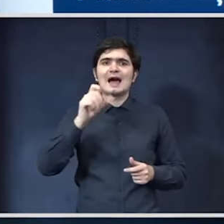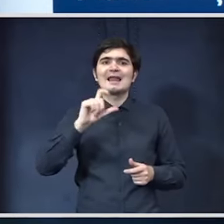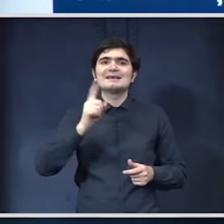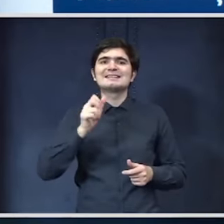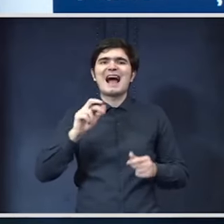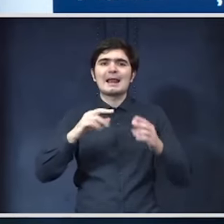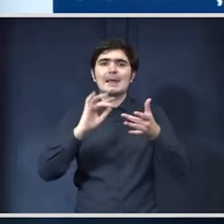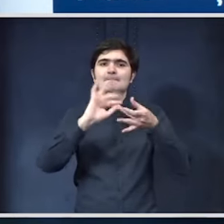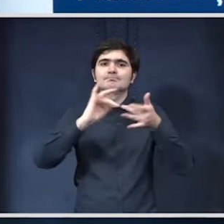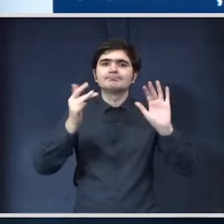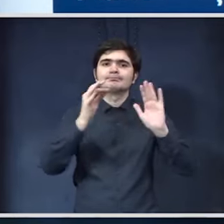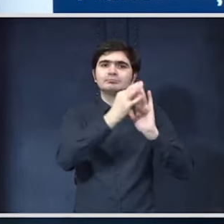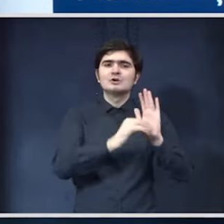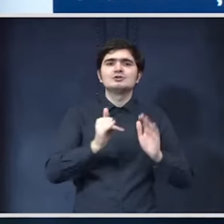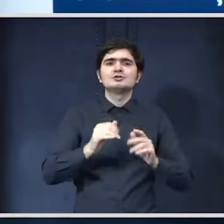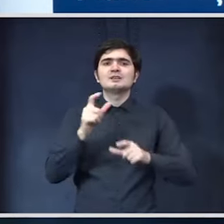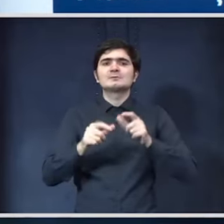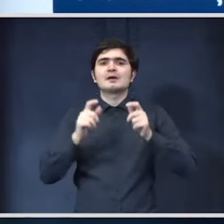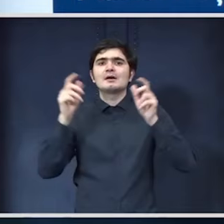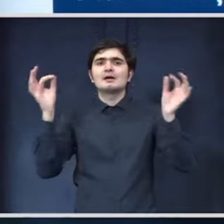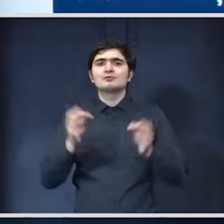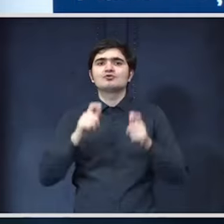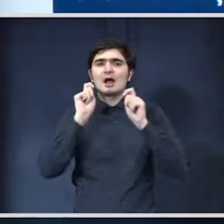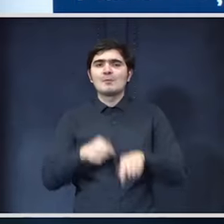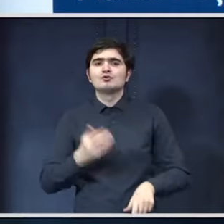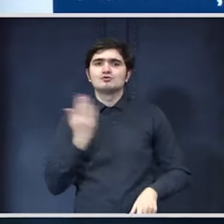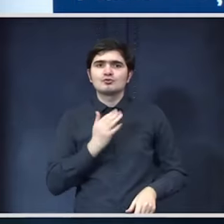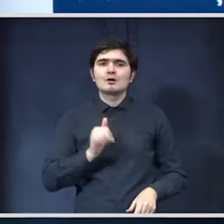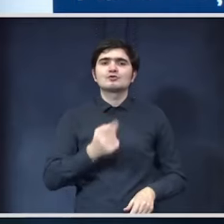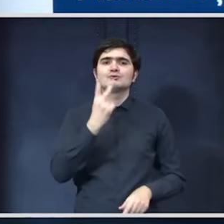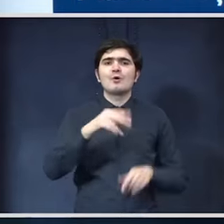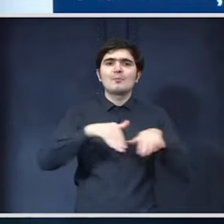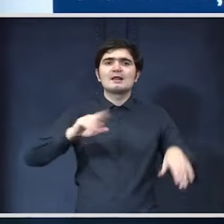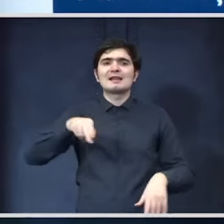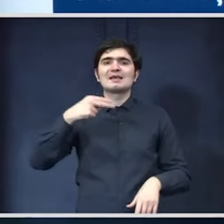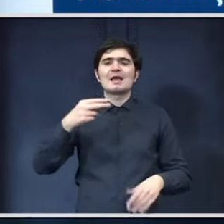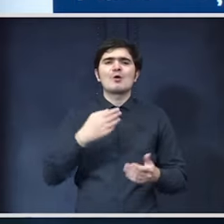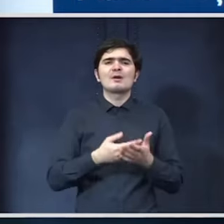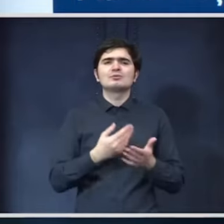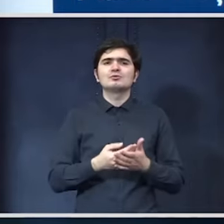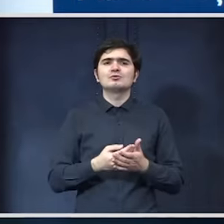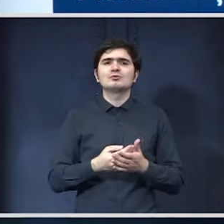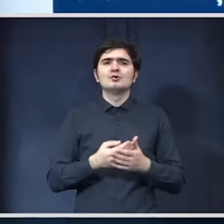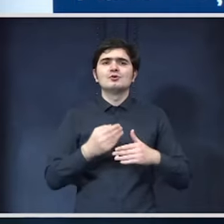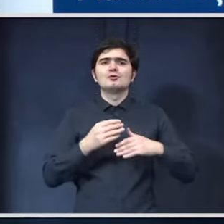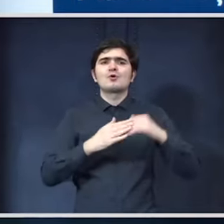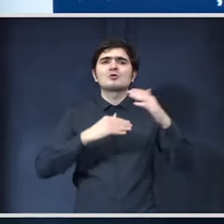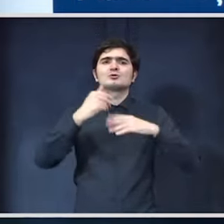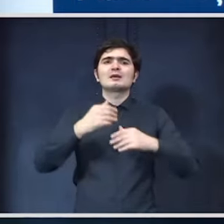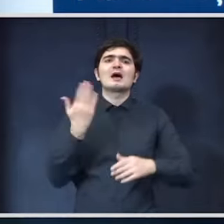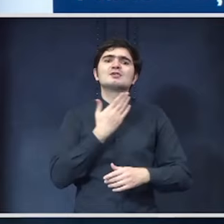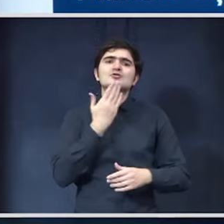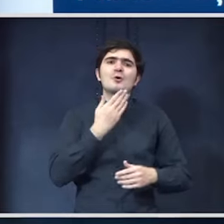reducere a abandonului școlar și cei două o miliarde de euro pentru infrastructura școlară deci aici practic din acest moment